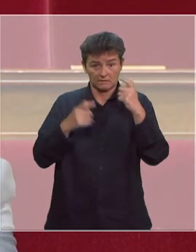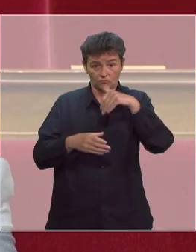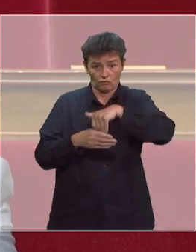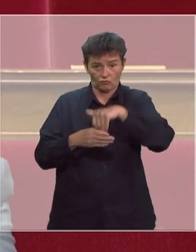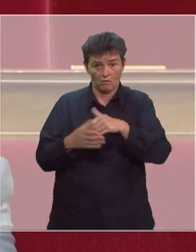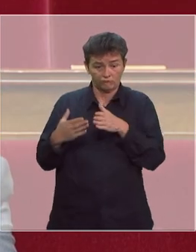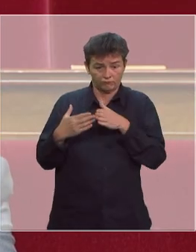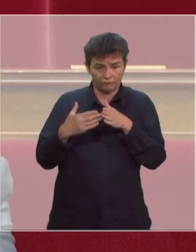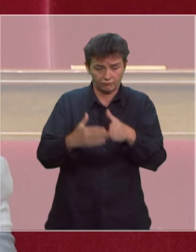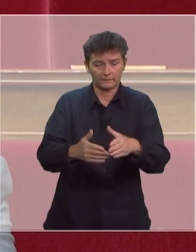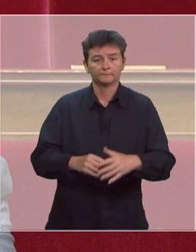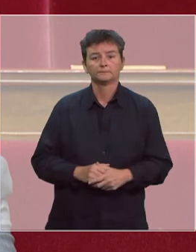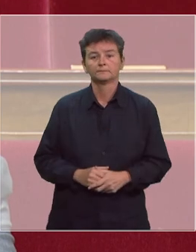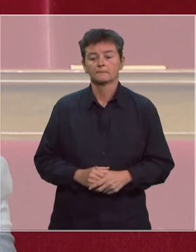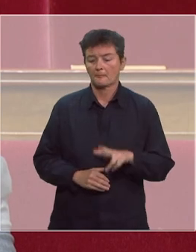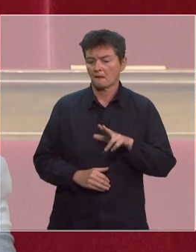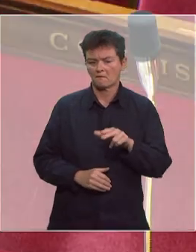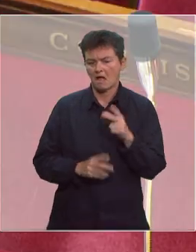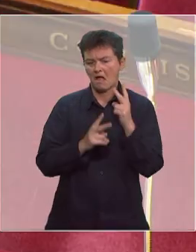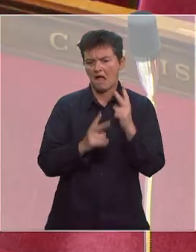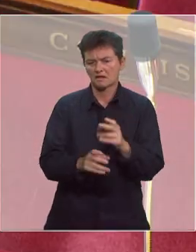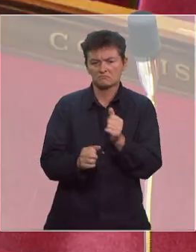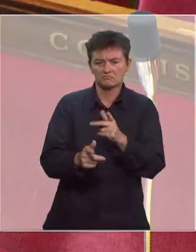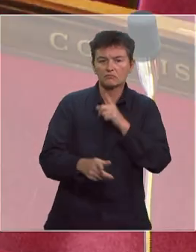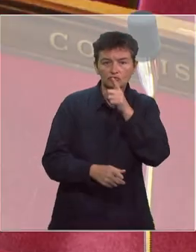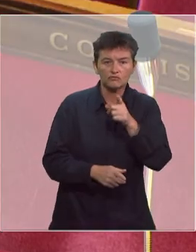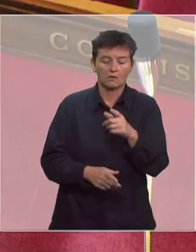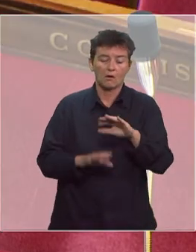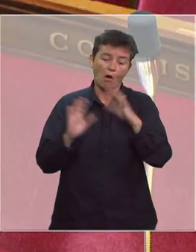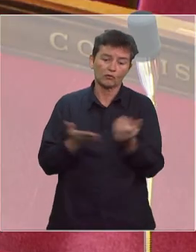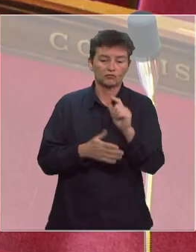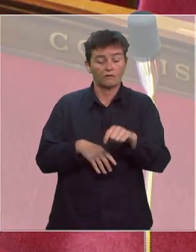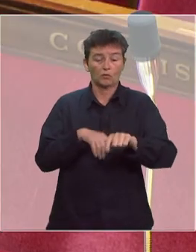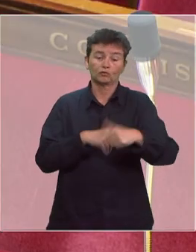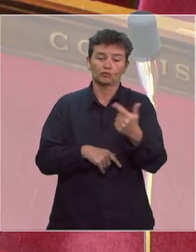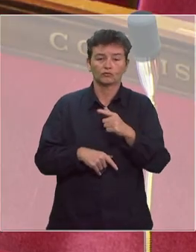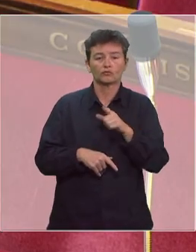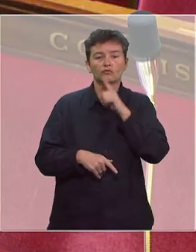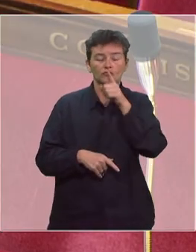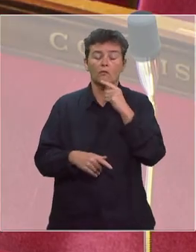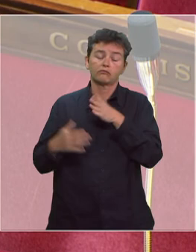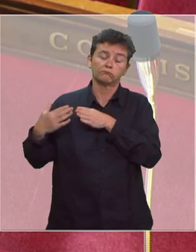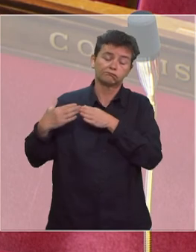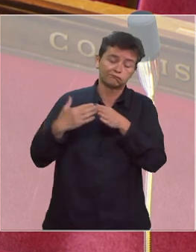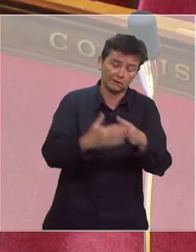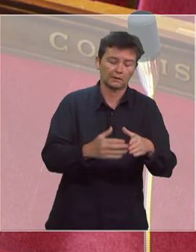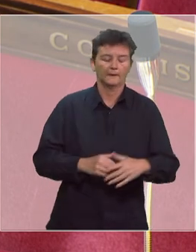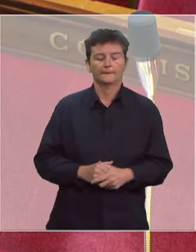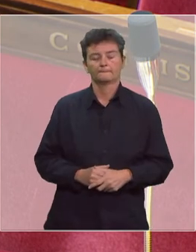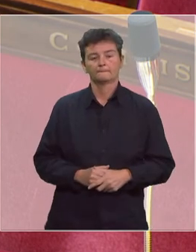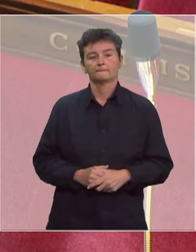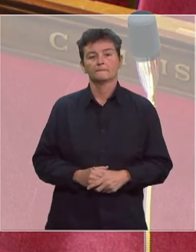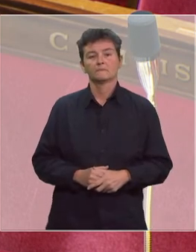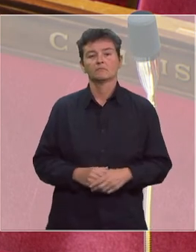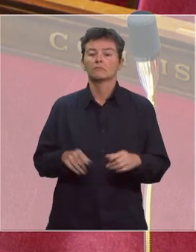ces territoires. Il sera là dans quelques jours. Il lui faut 12 jours pour traverser l'Atlantique. Et puis, on a